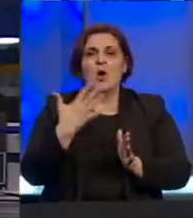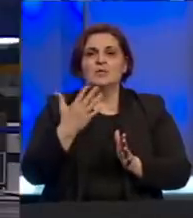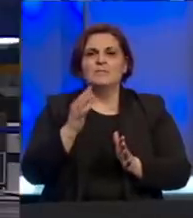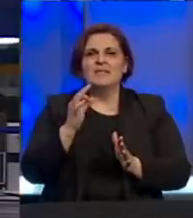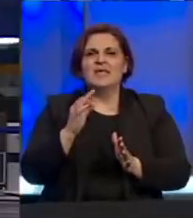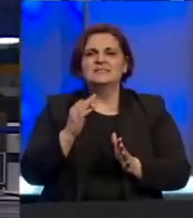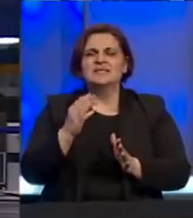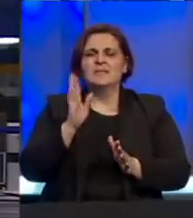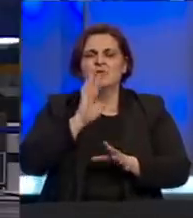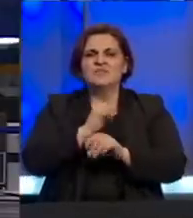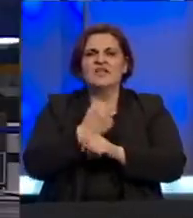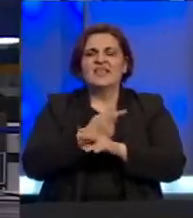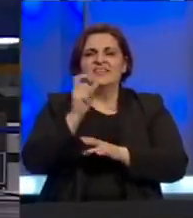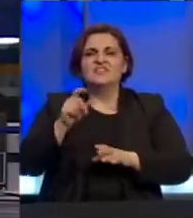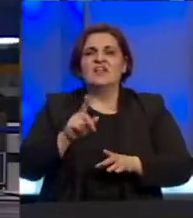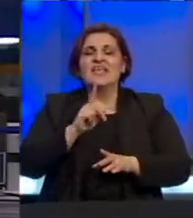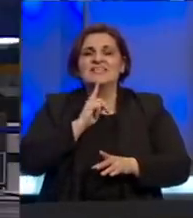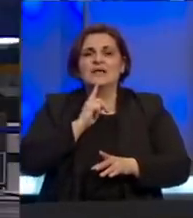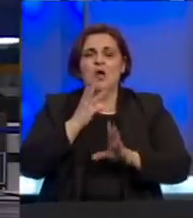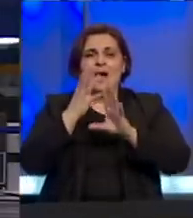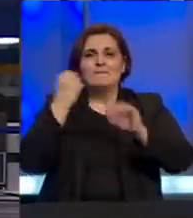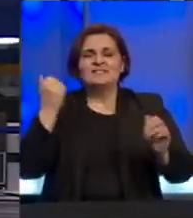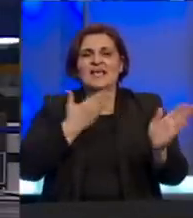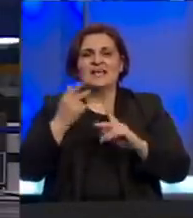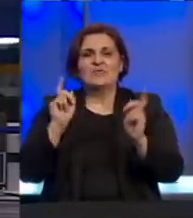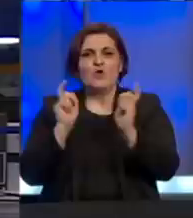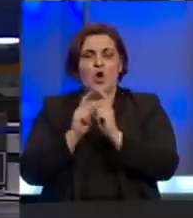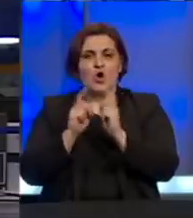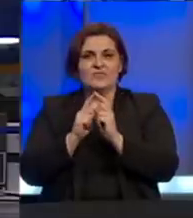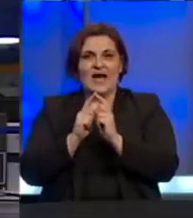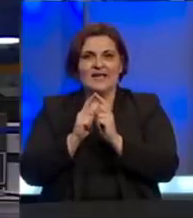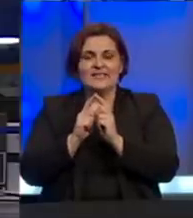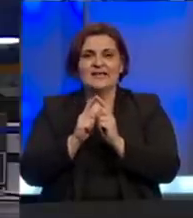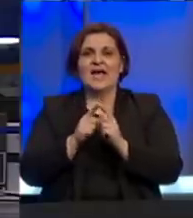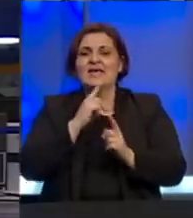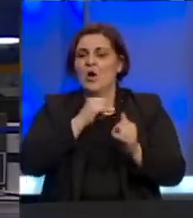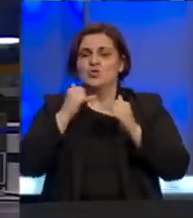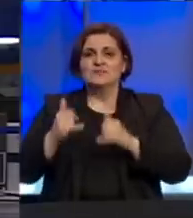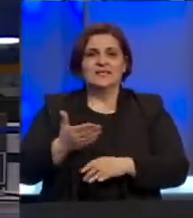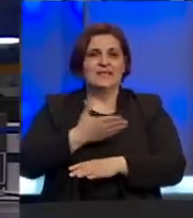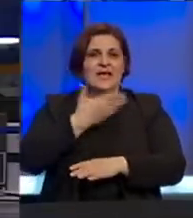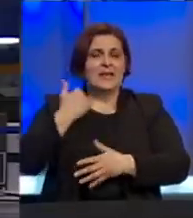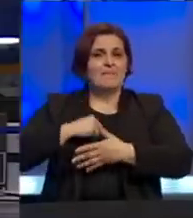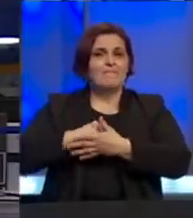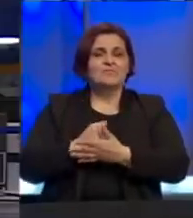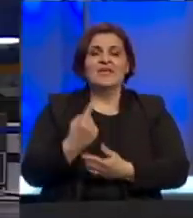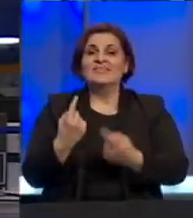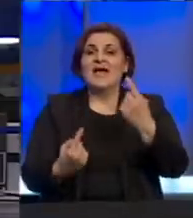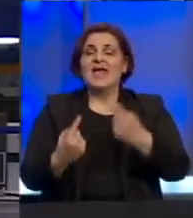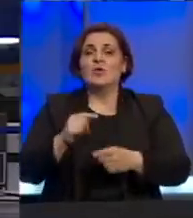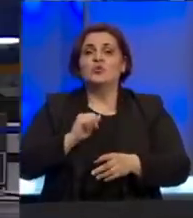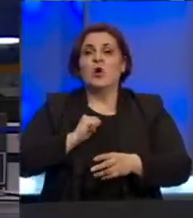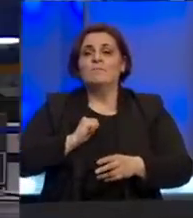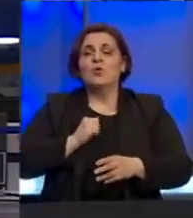bosanskohercegovačkih državljana sa kojima veleposlanstvo redovno kontaktira i kako do sada nemaju potvrdu da je nekod njih